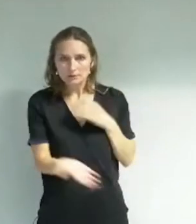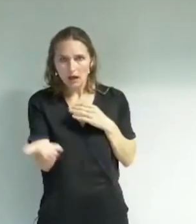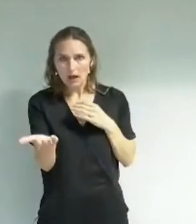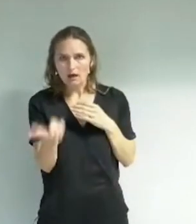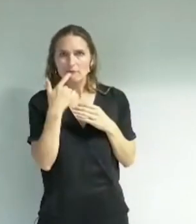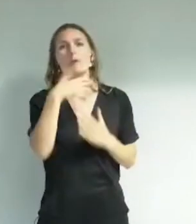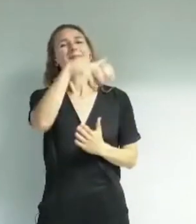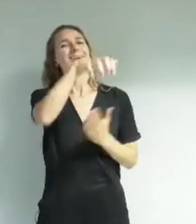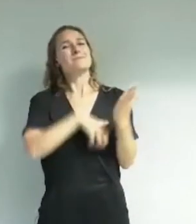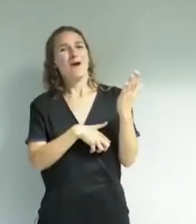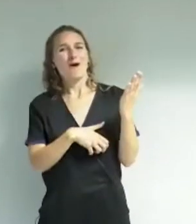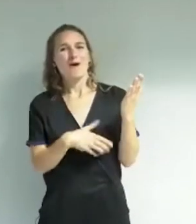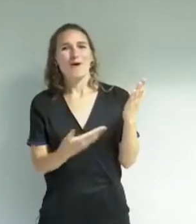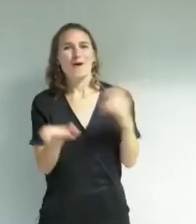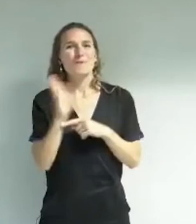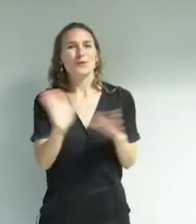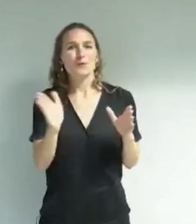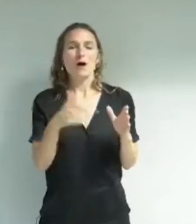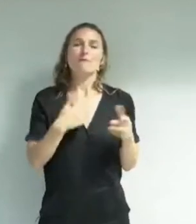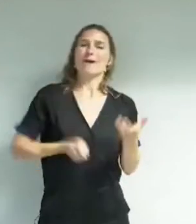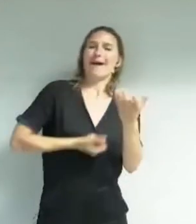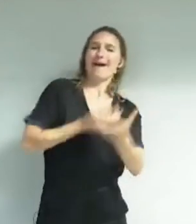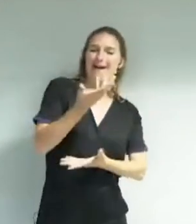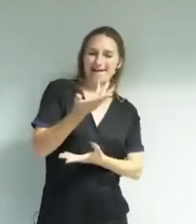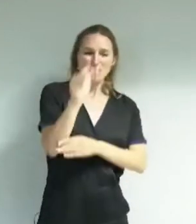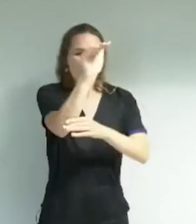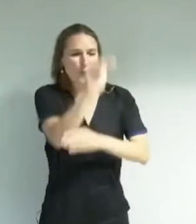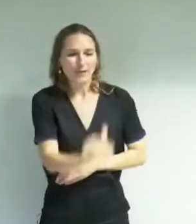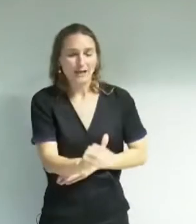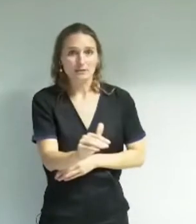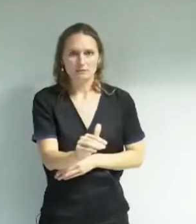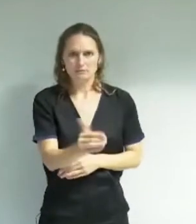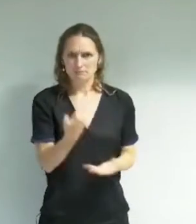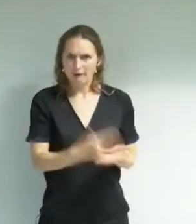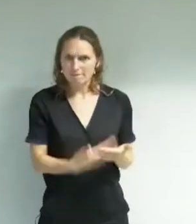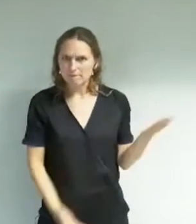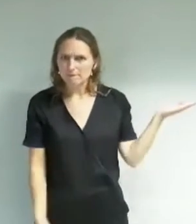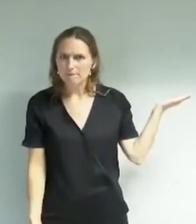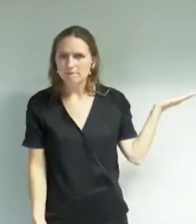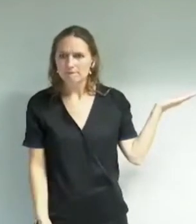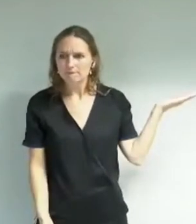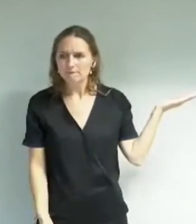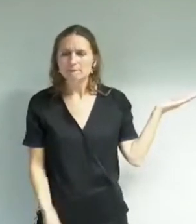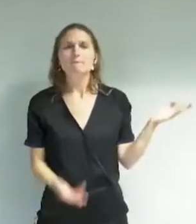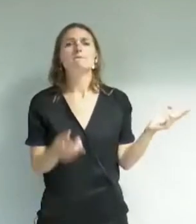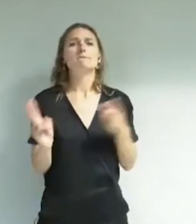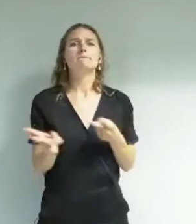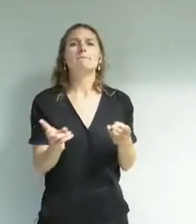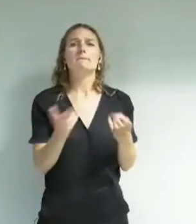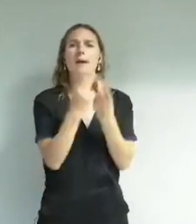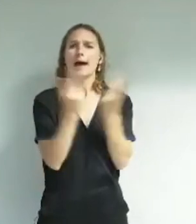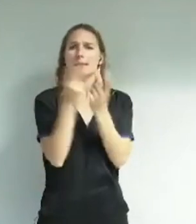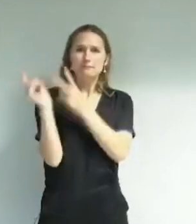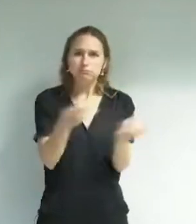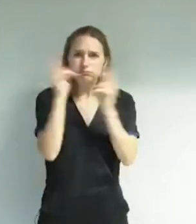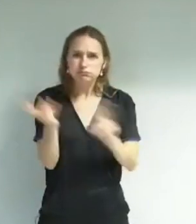rapport indique que vous protégez les œuvres d'art. Je vous présente ce qui se passe par Paul Mistral pour les œuvres d